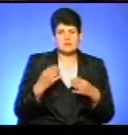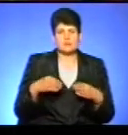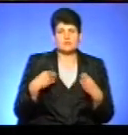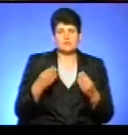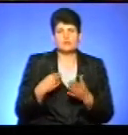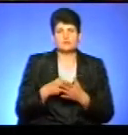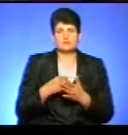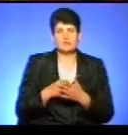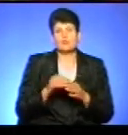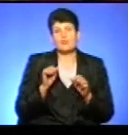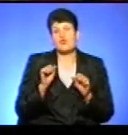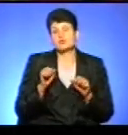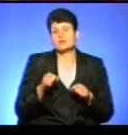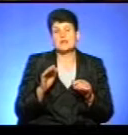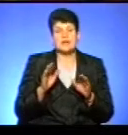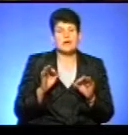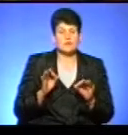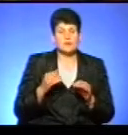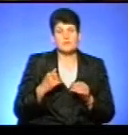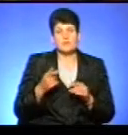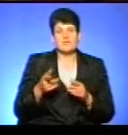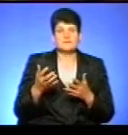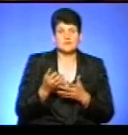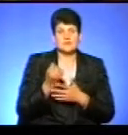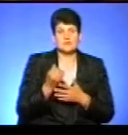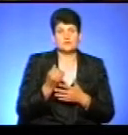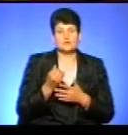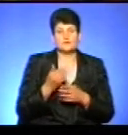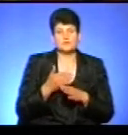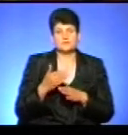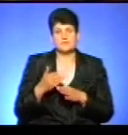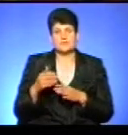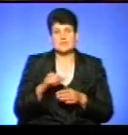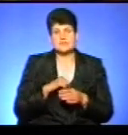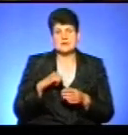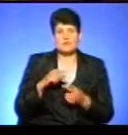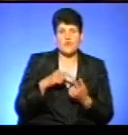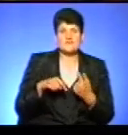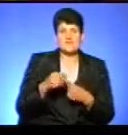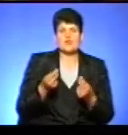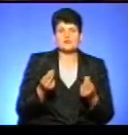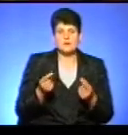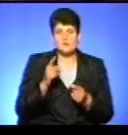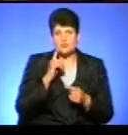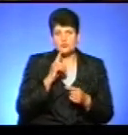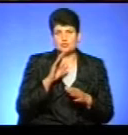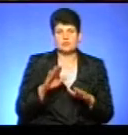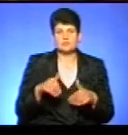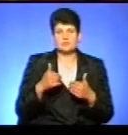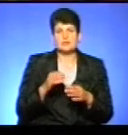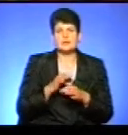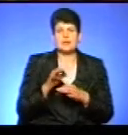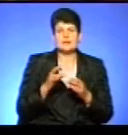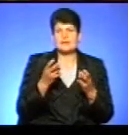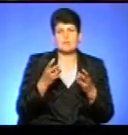бюджет участі. Можливо, ми, власне, винайдемо власне ці етапи самофінансування, але поки що ми будемо подавати проєкти,